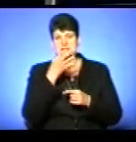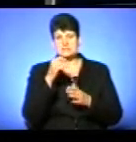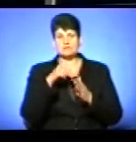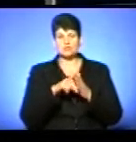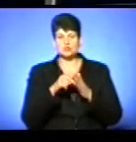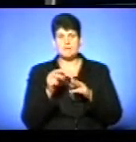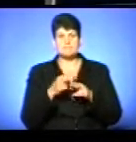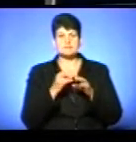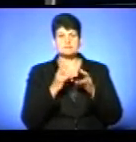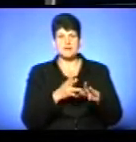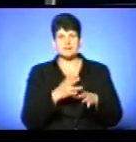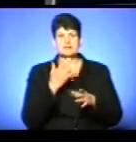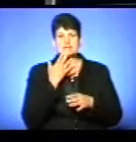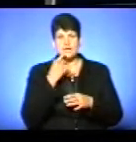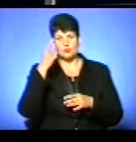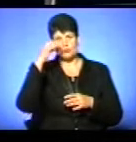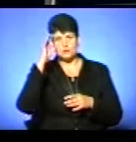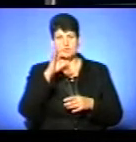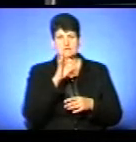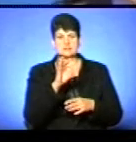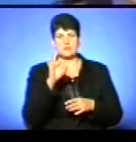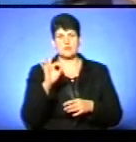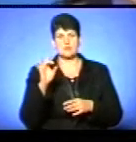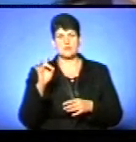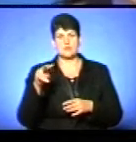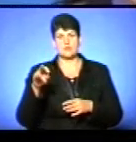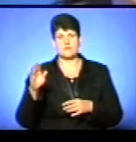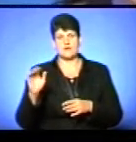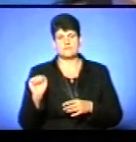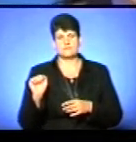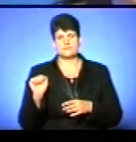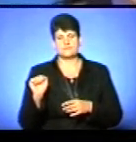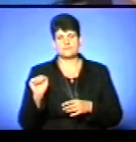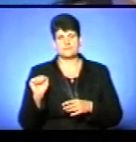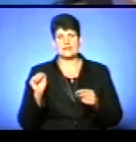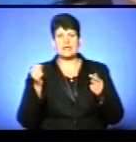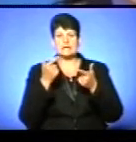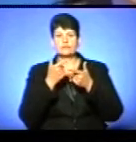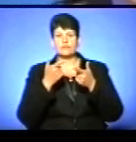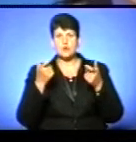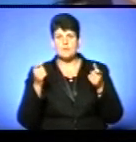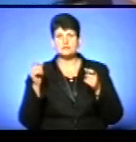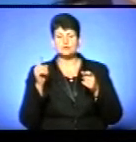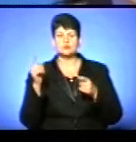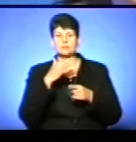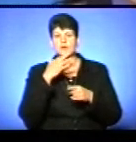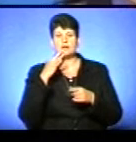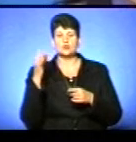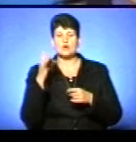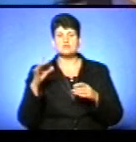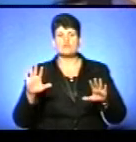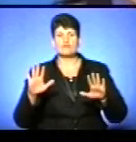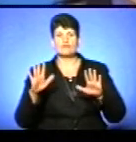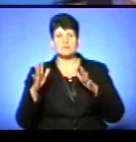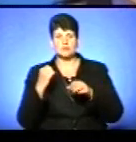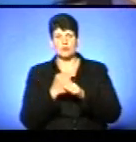безпеки Нацполіції України Олеся Орлова. Інформація щодо неодноразових випадків вчинені